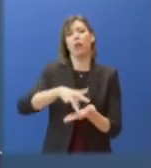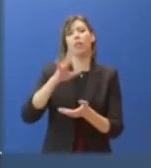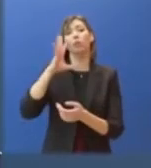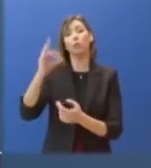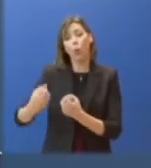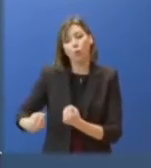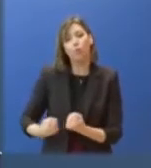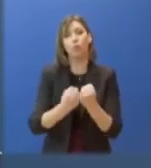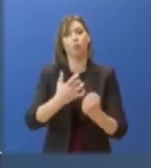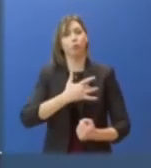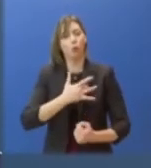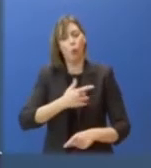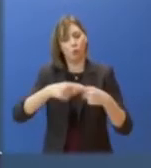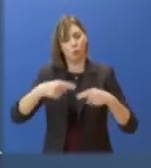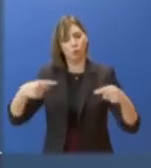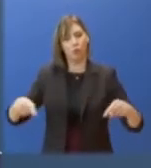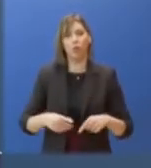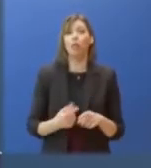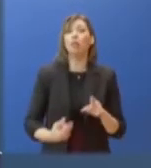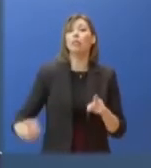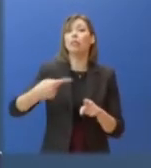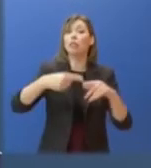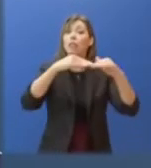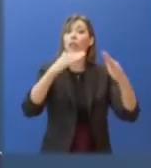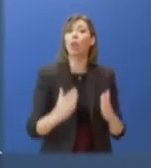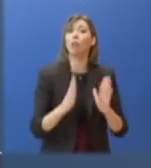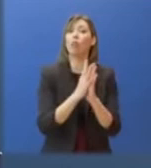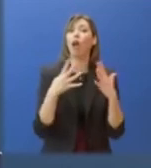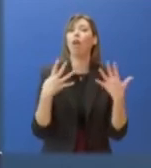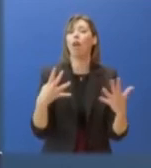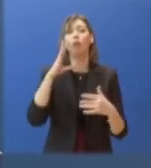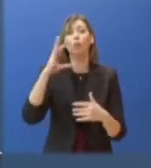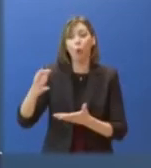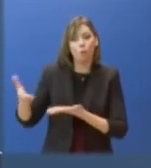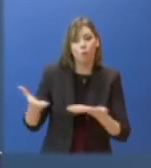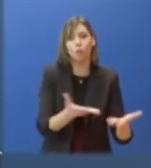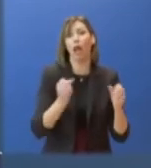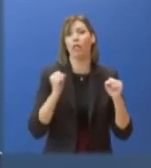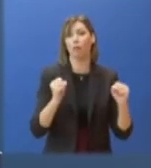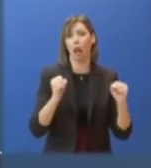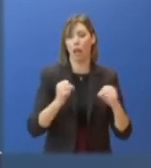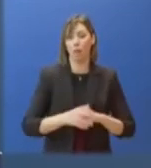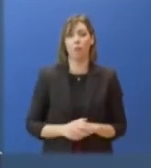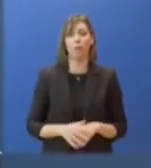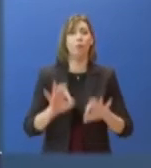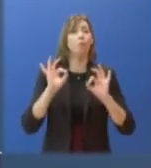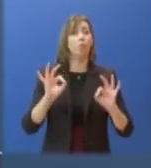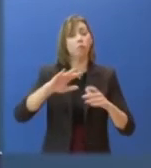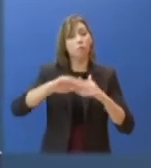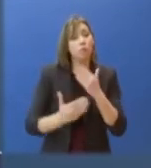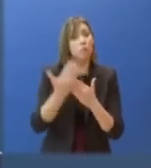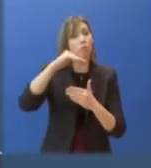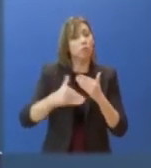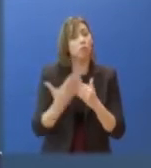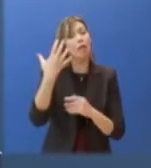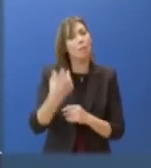φιλοξενίας όπου βρίσκουν ασφαλή καταφύγεια. Διασφαλίζεται σε 24-ωρη βάση η πρόσβαση των θυμάτων στη γραμμή SOS